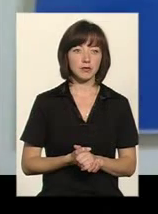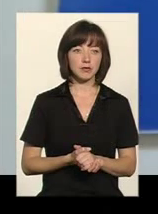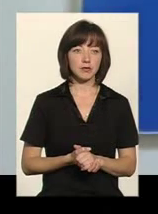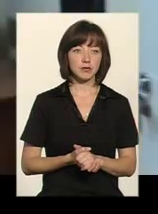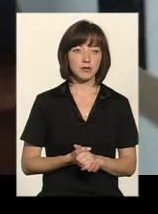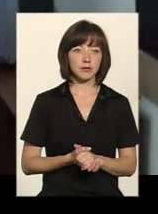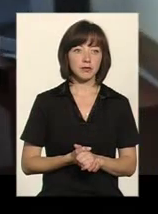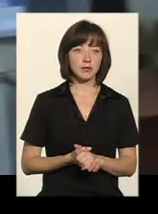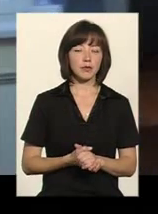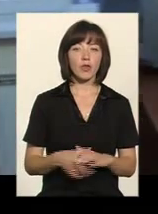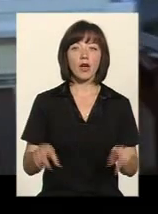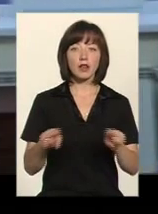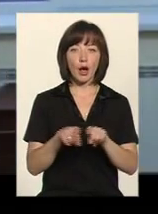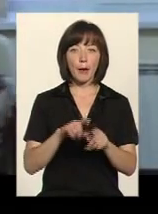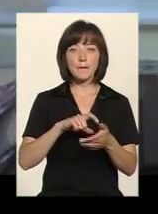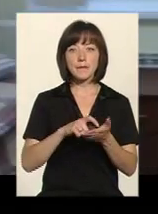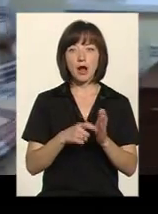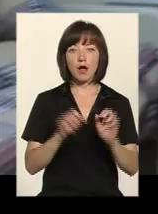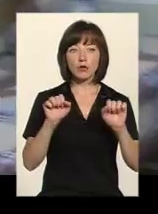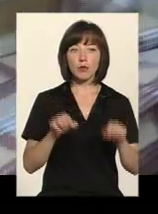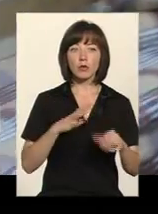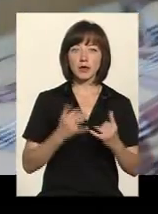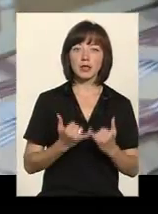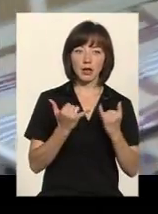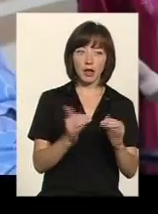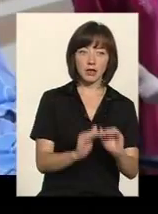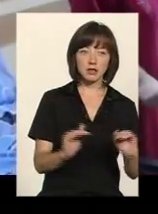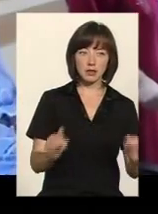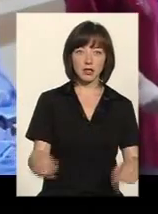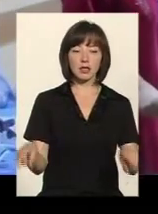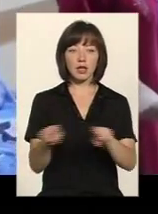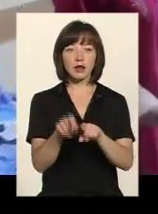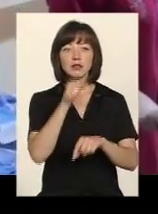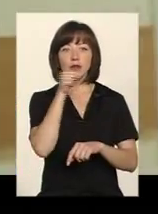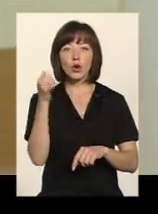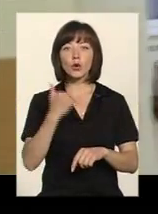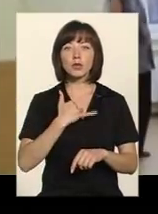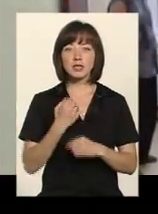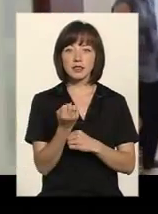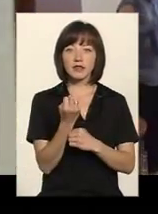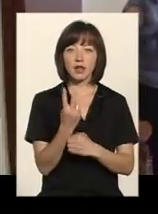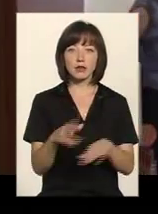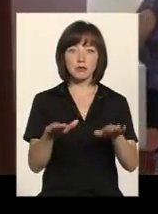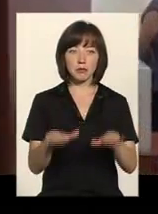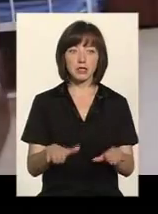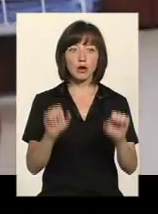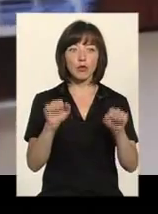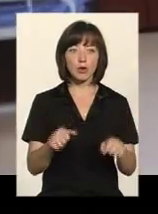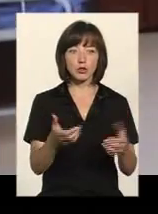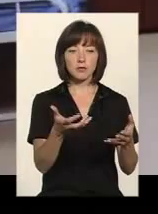Це такі палатки, вони можуть бути як для дітей, так і для взрослых. У нас 12 кілька місць, т.е. ми можемо взяти